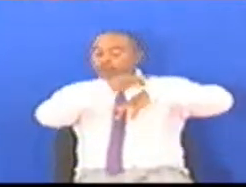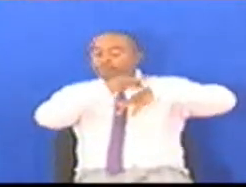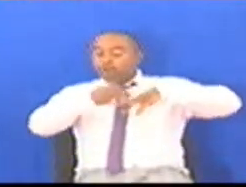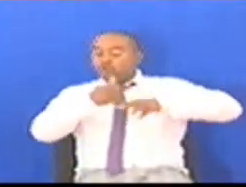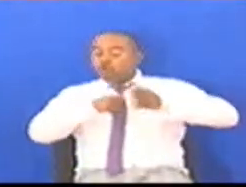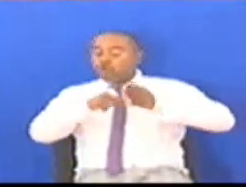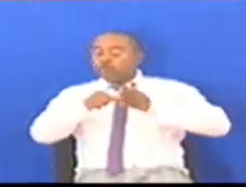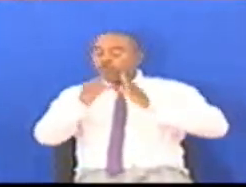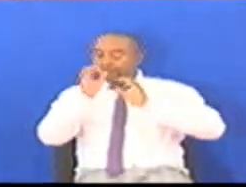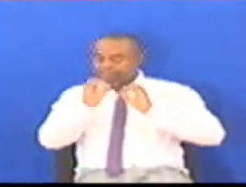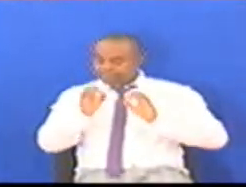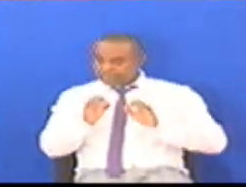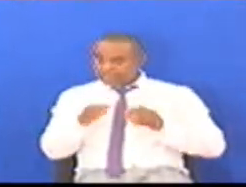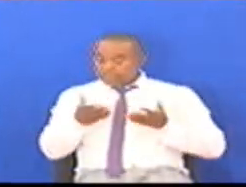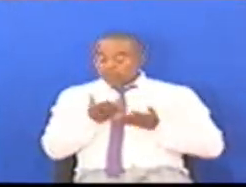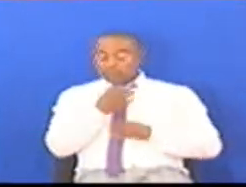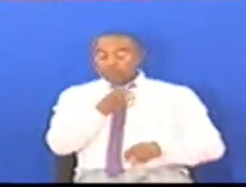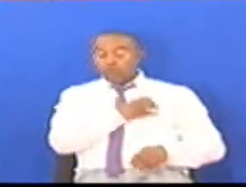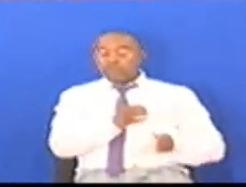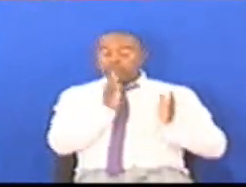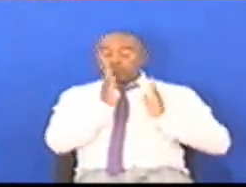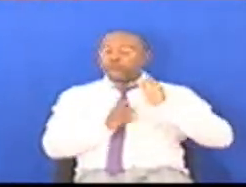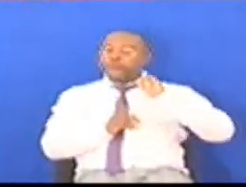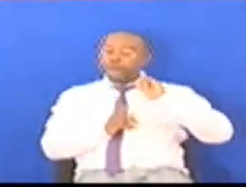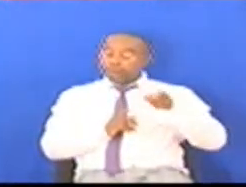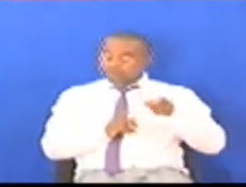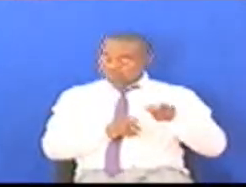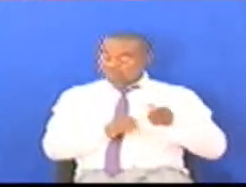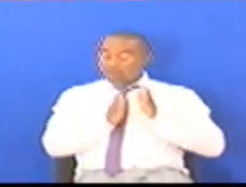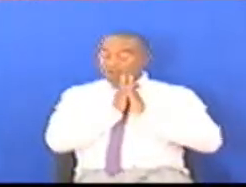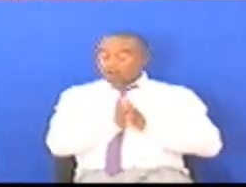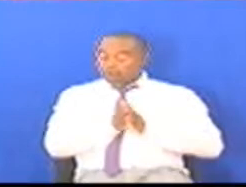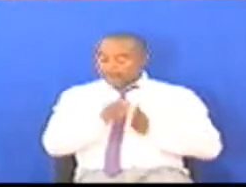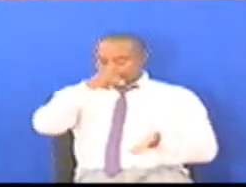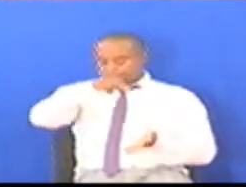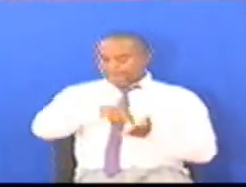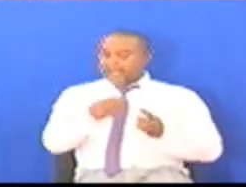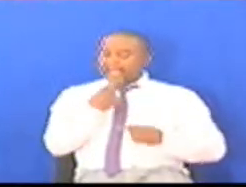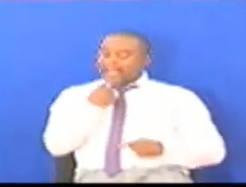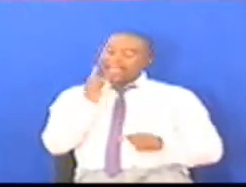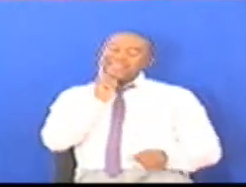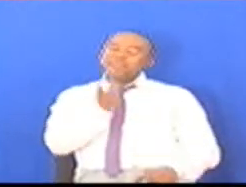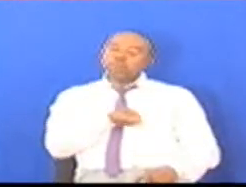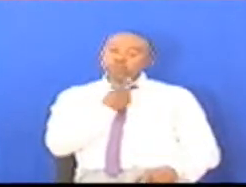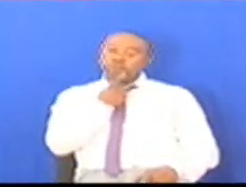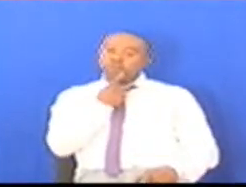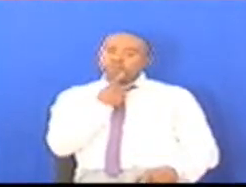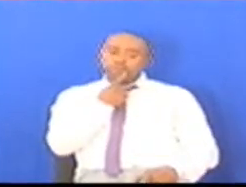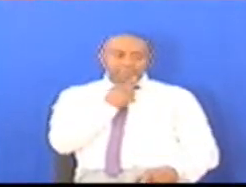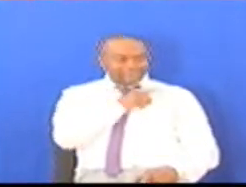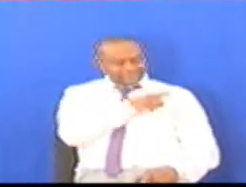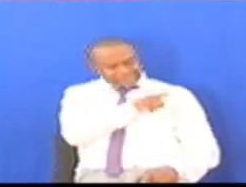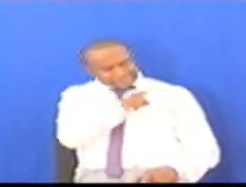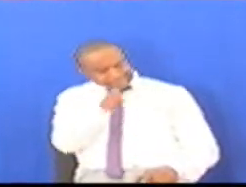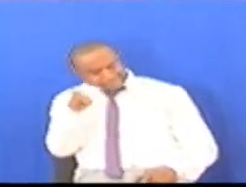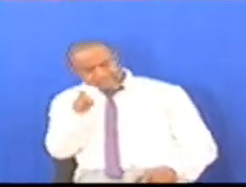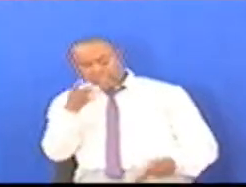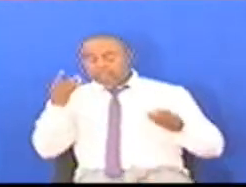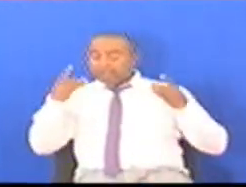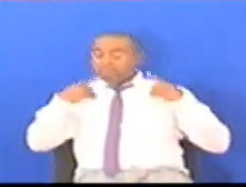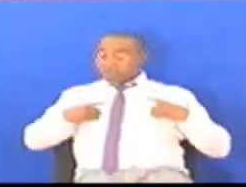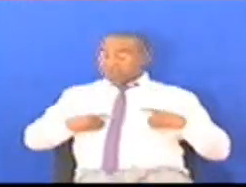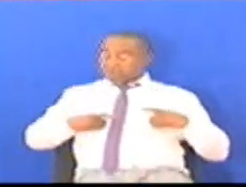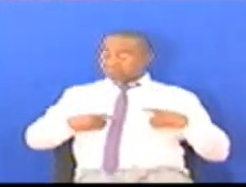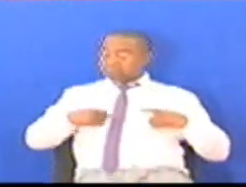Kwa vile waziri mkuyu kwa hapa Tutaomba aseme Kwa mba hawa watu Ambawa metumikia nchi hii Na